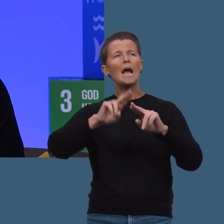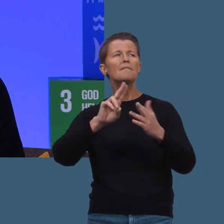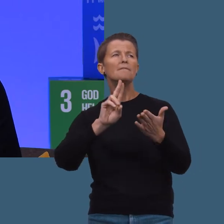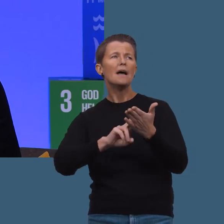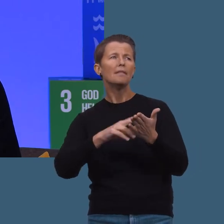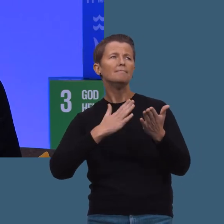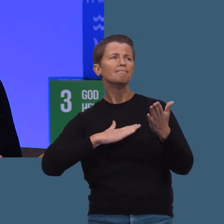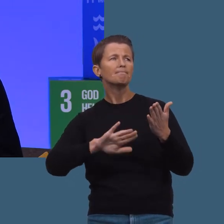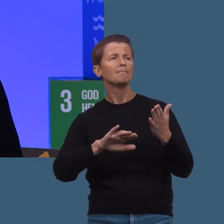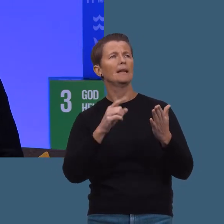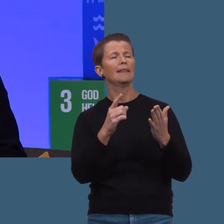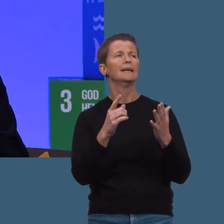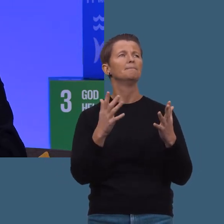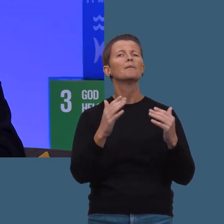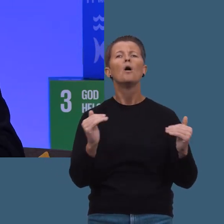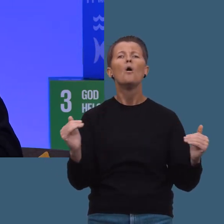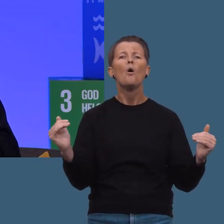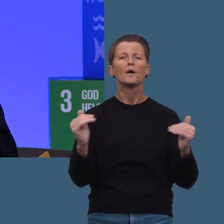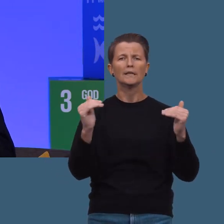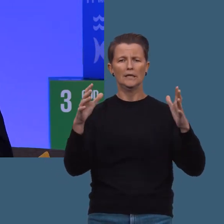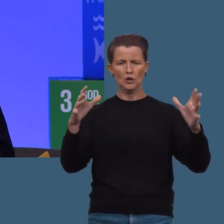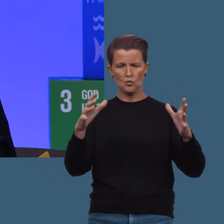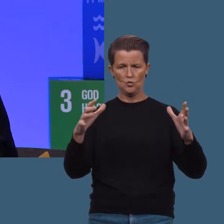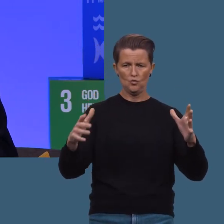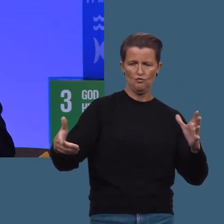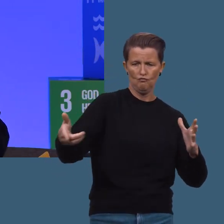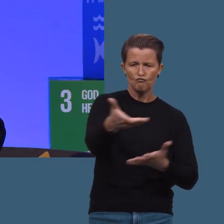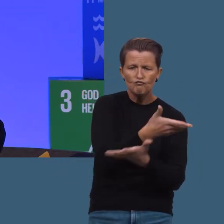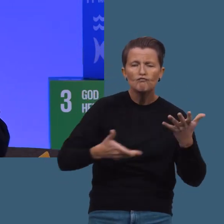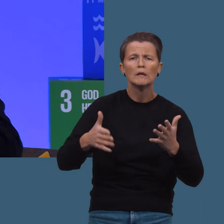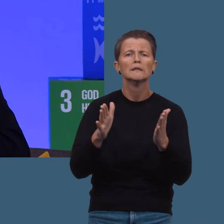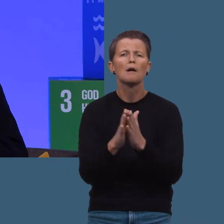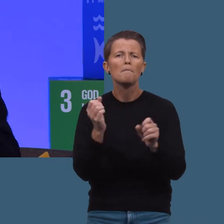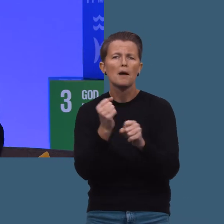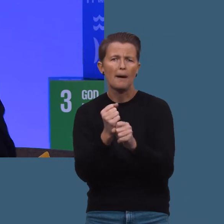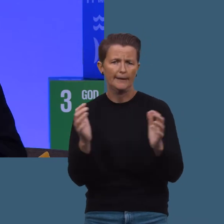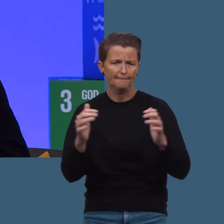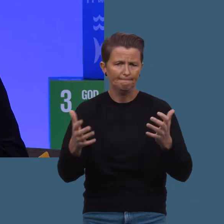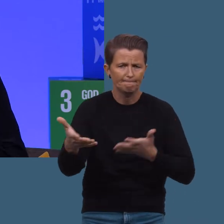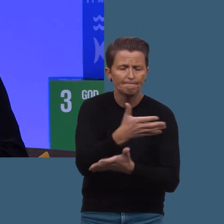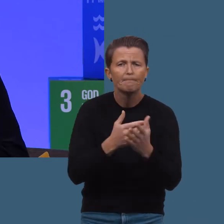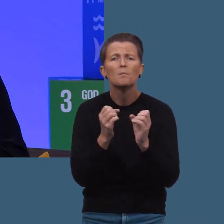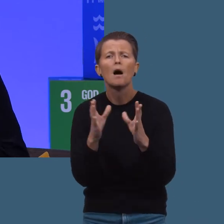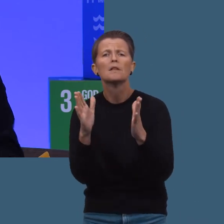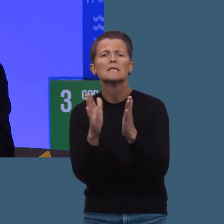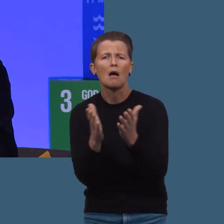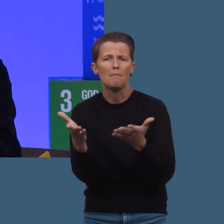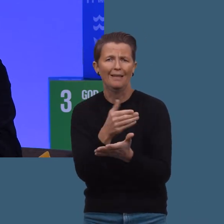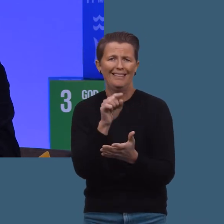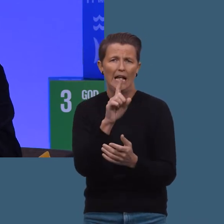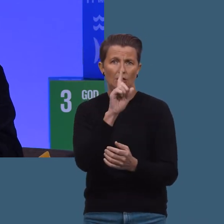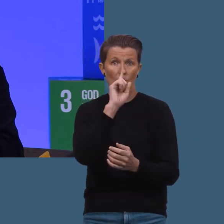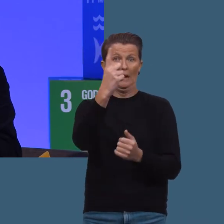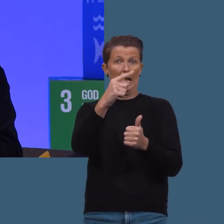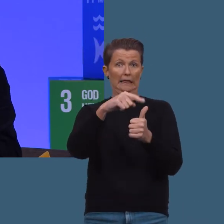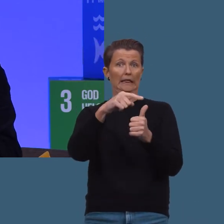selvfølgelig at FN, det er en organisasjon for at noen skal kunne samarbeide og prate sammen.